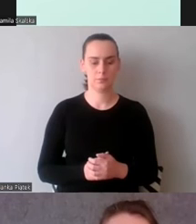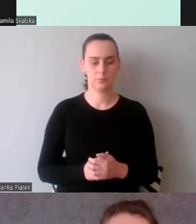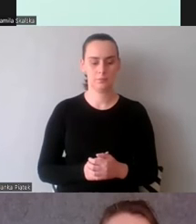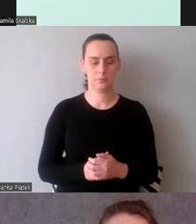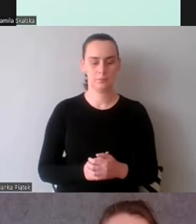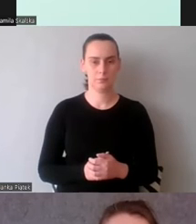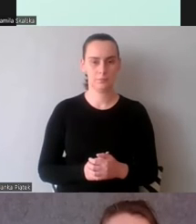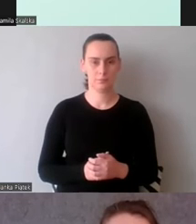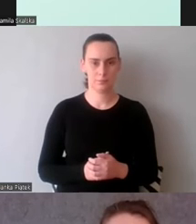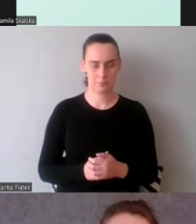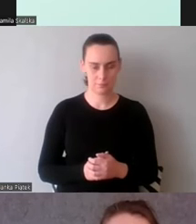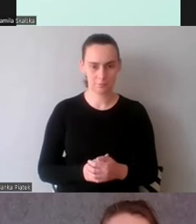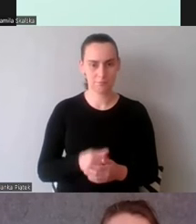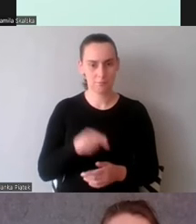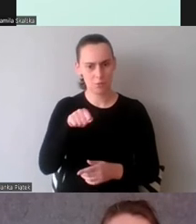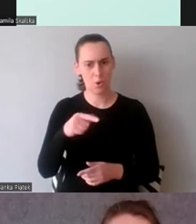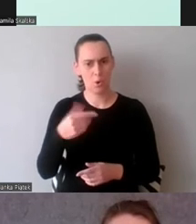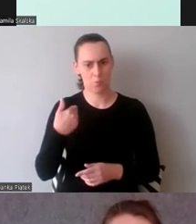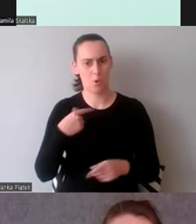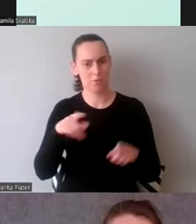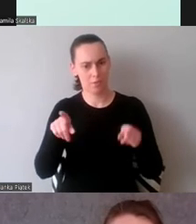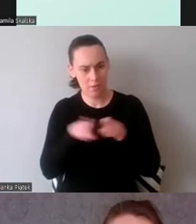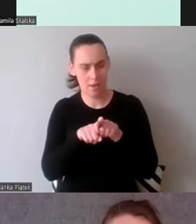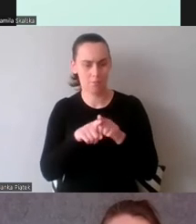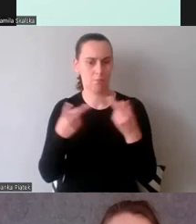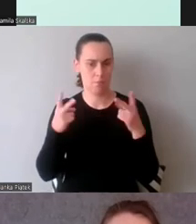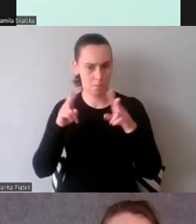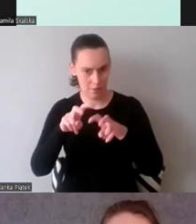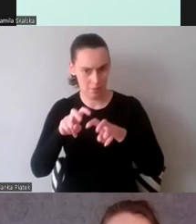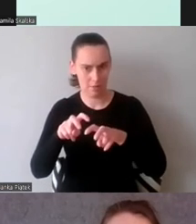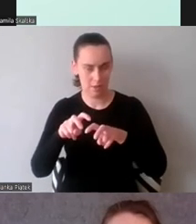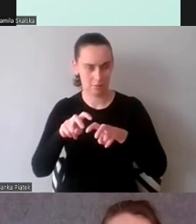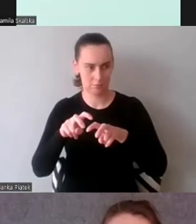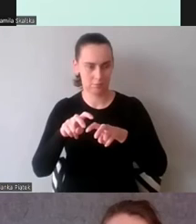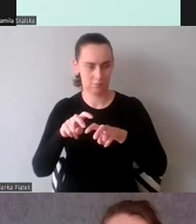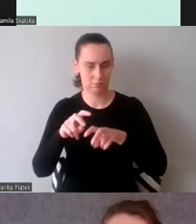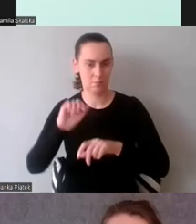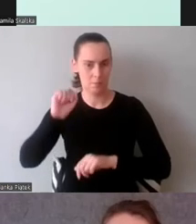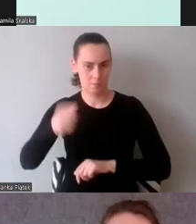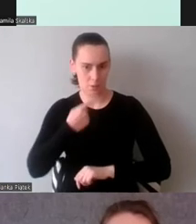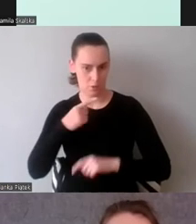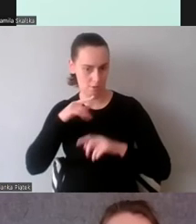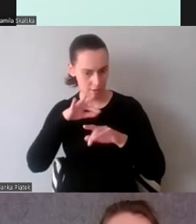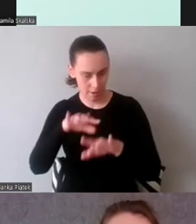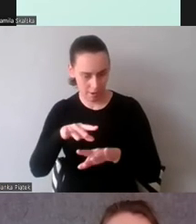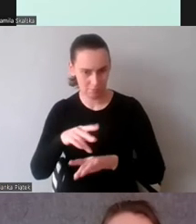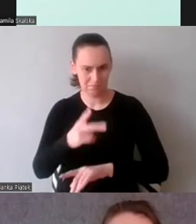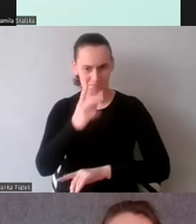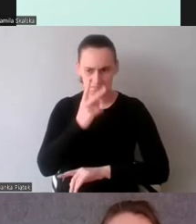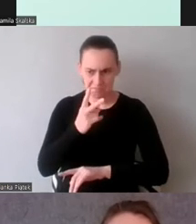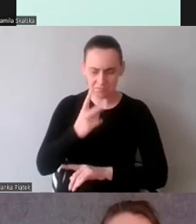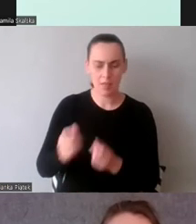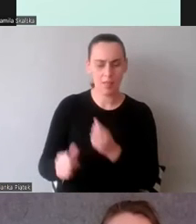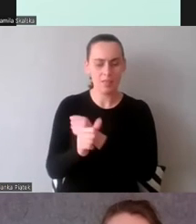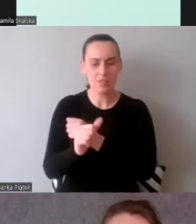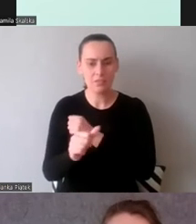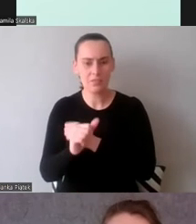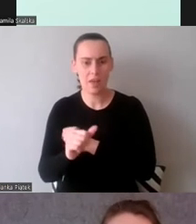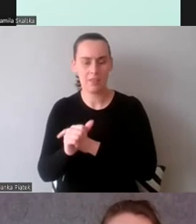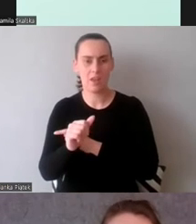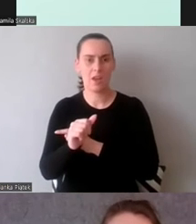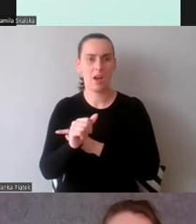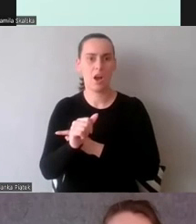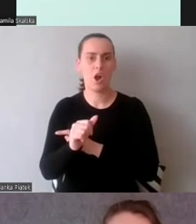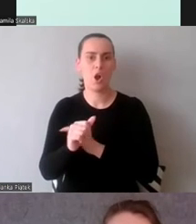Również to było badane w naszym badaniu. Patrzyliśmy na dane wchodzące o tłumaczy języka szwedzkiego i